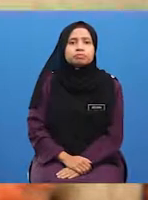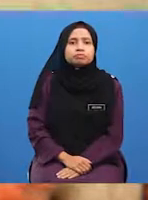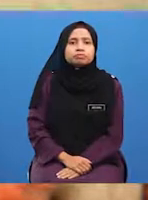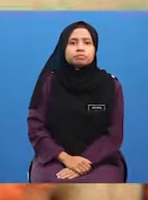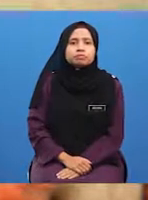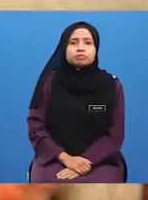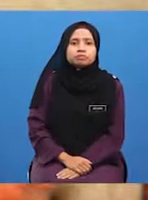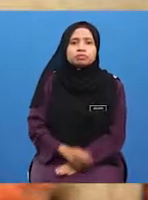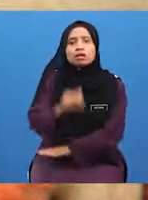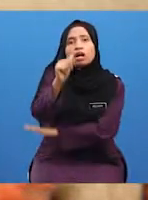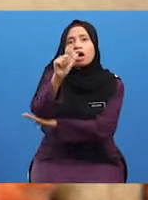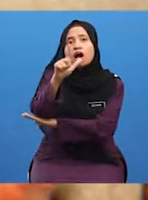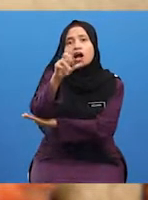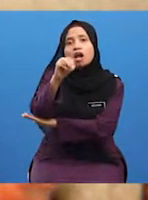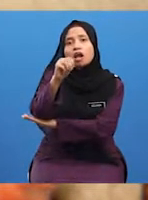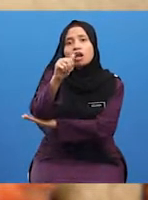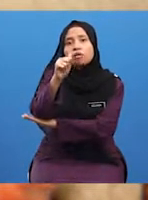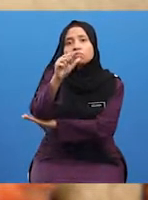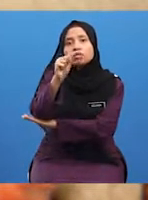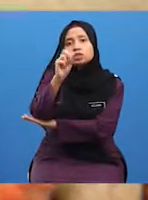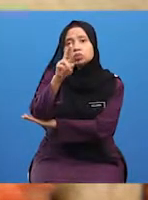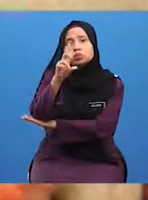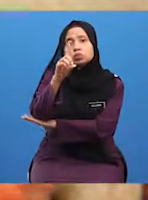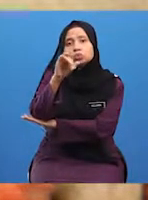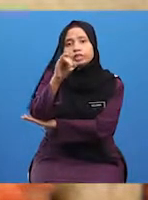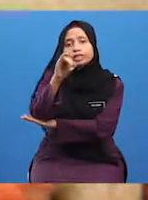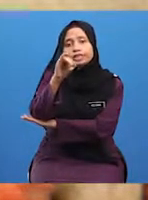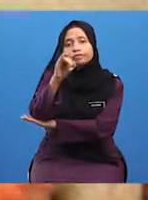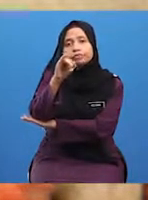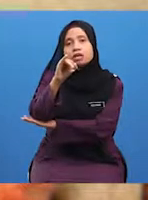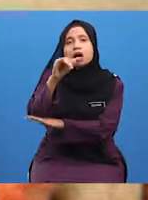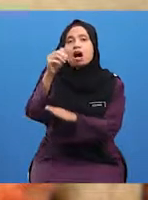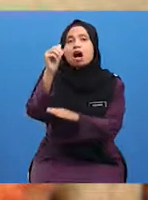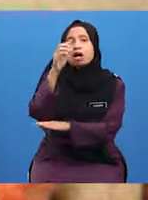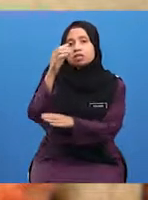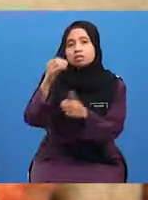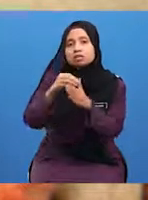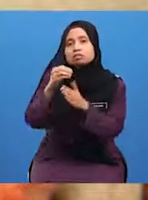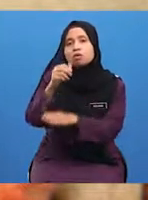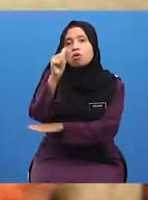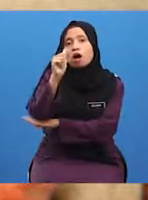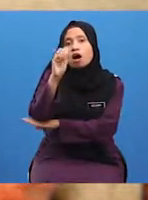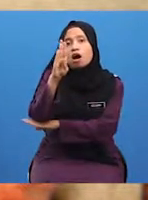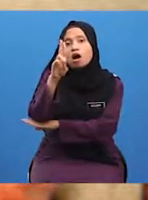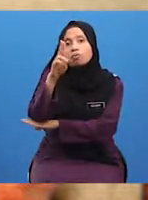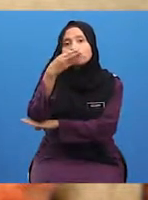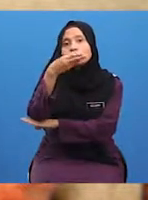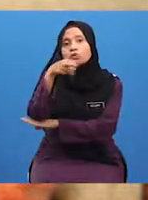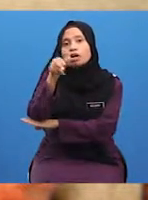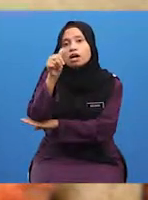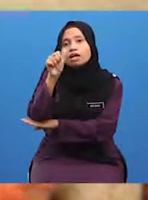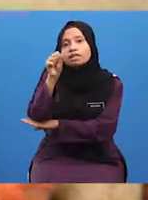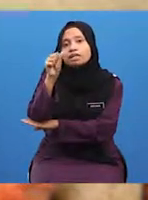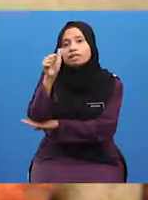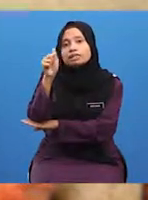Al-Mas'udi atau nama sebenarnya ialah Abu Hassan Ali bin Hussein bin